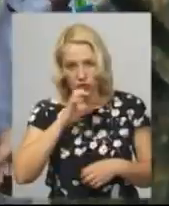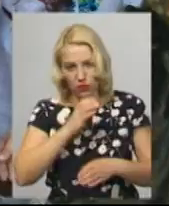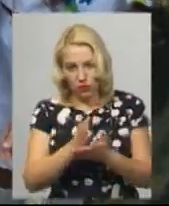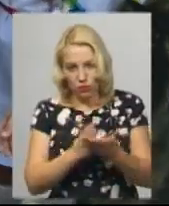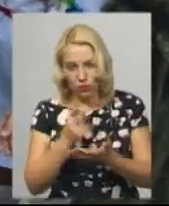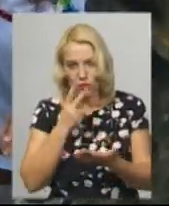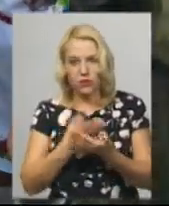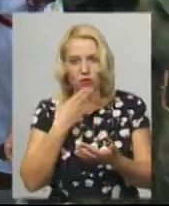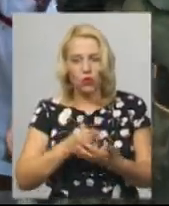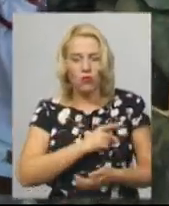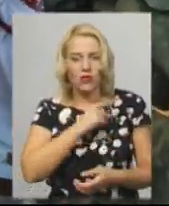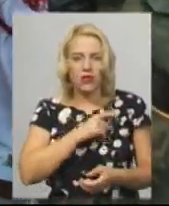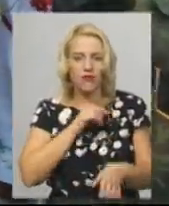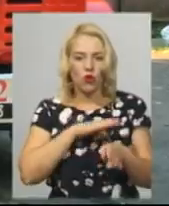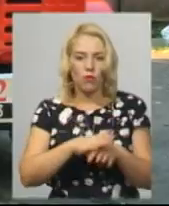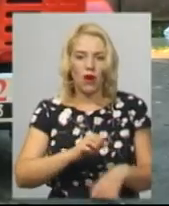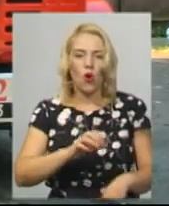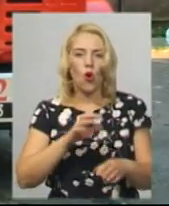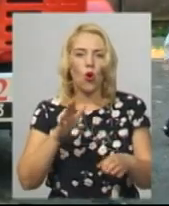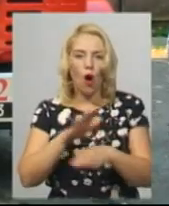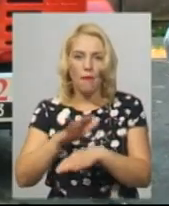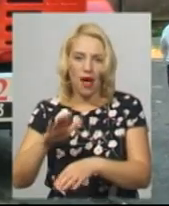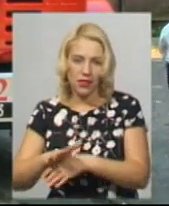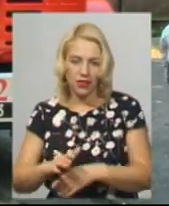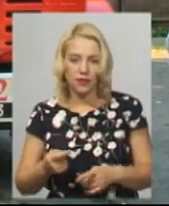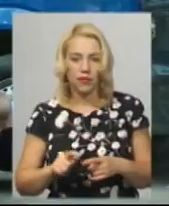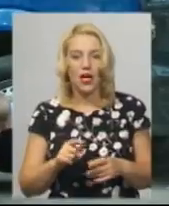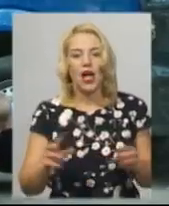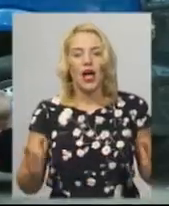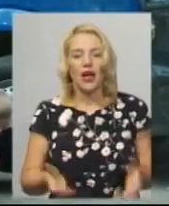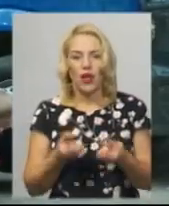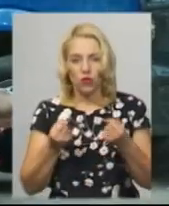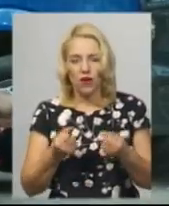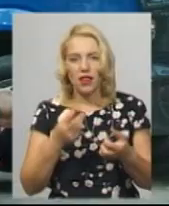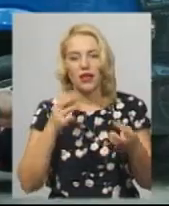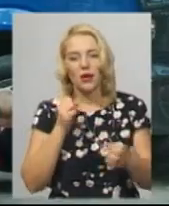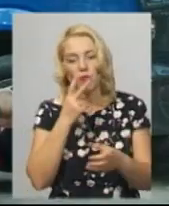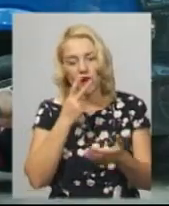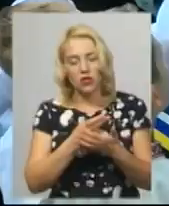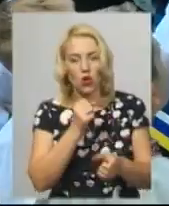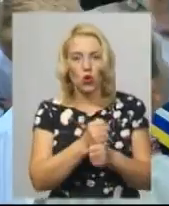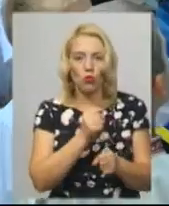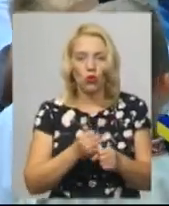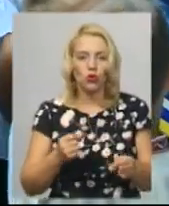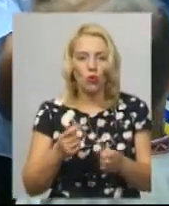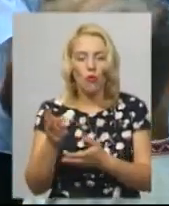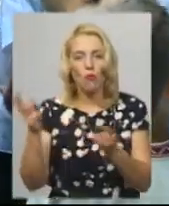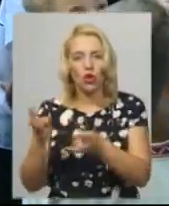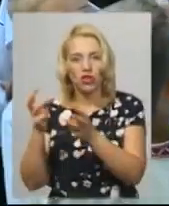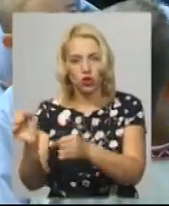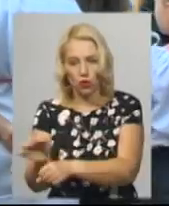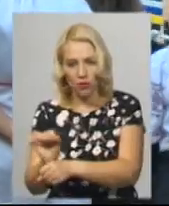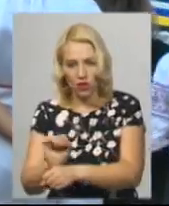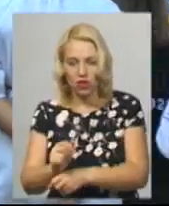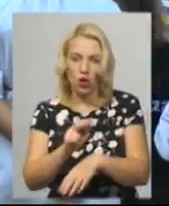демонстрували свою майстерність у виконанні команд. Рятувальники демонстрували роботу божежної машини, поліцейську амуніцію. Такий захід дітям потрібний,